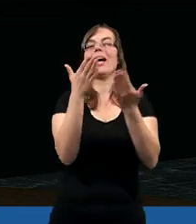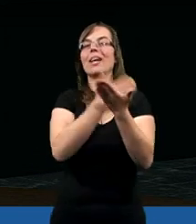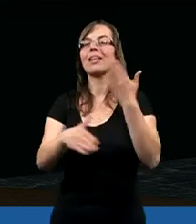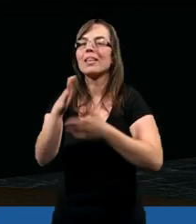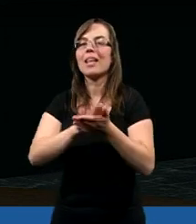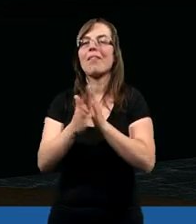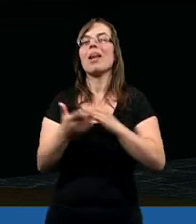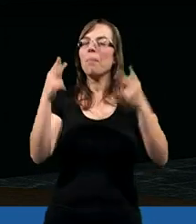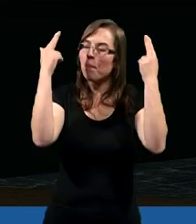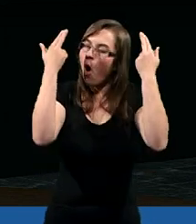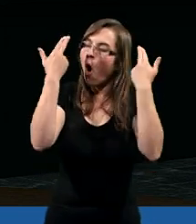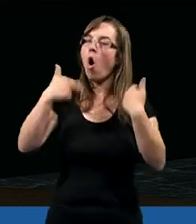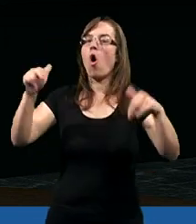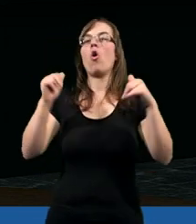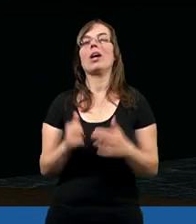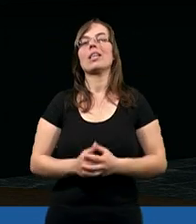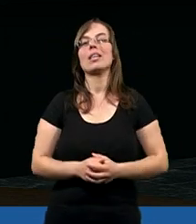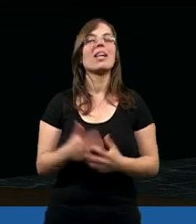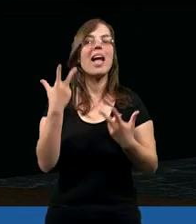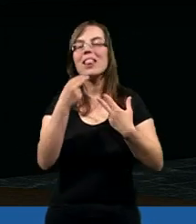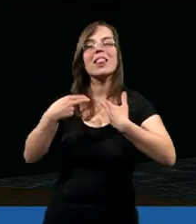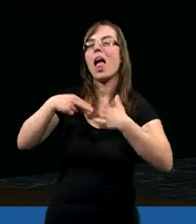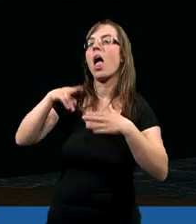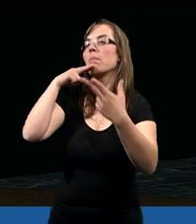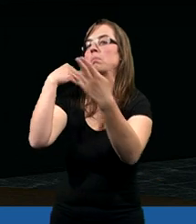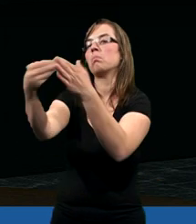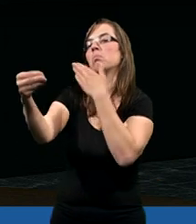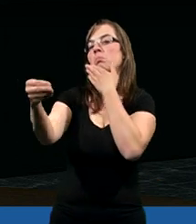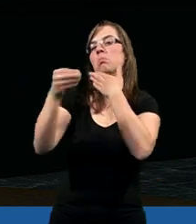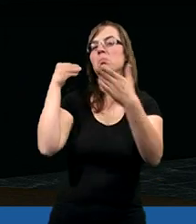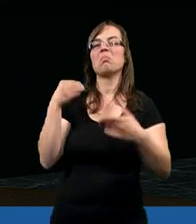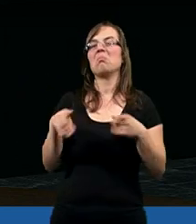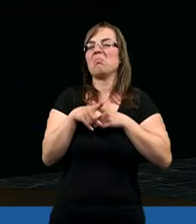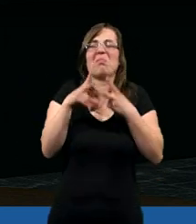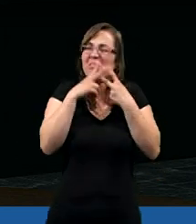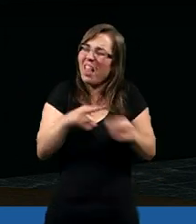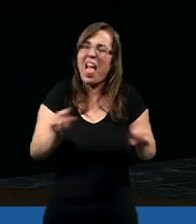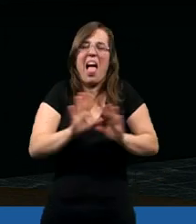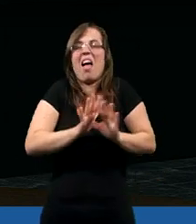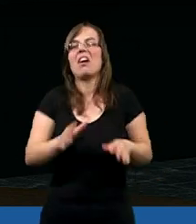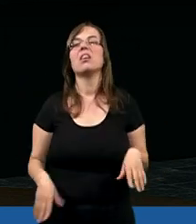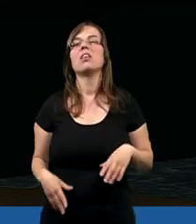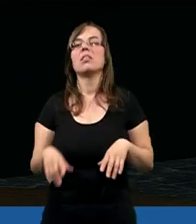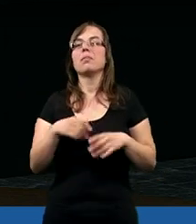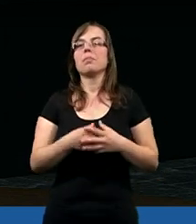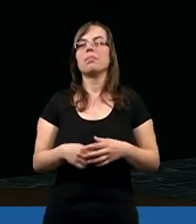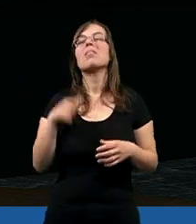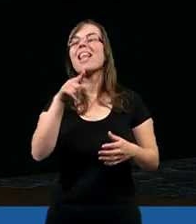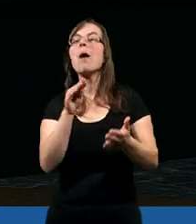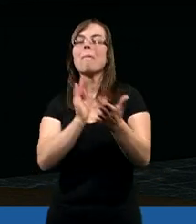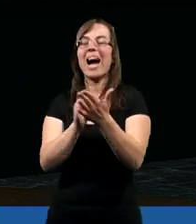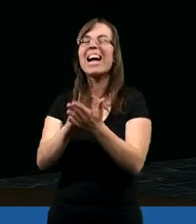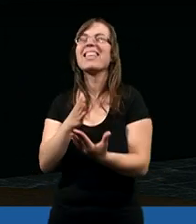miłosierni, pokorni, nie oddający złem za złe. To są już takie